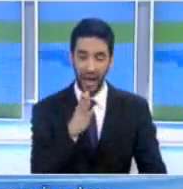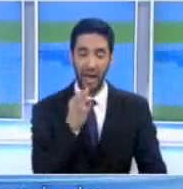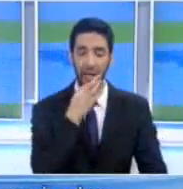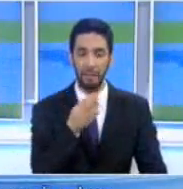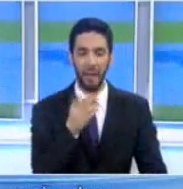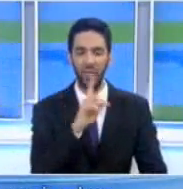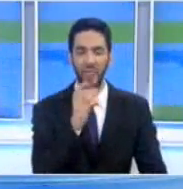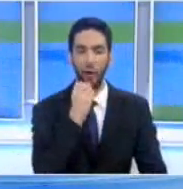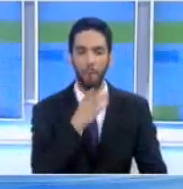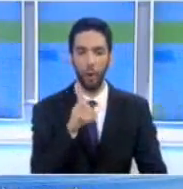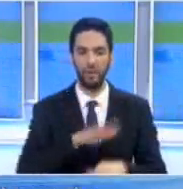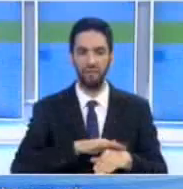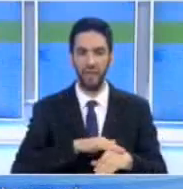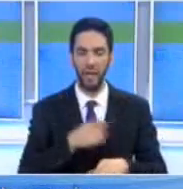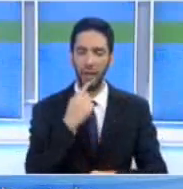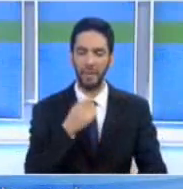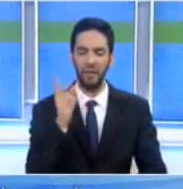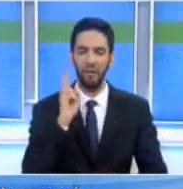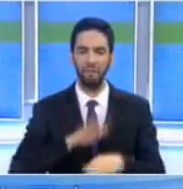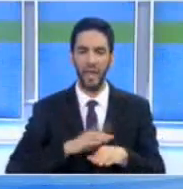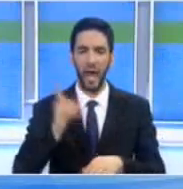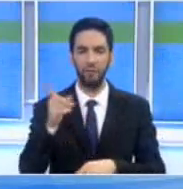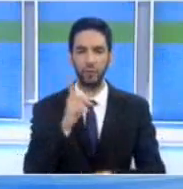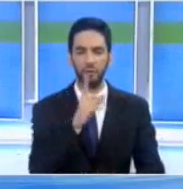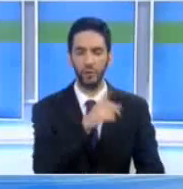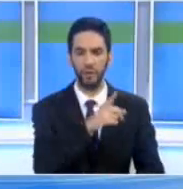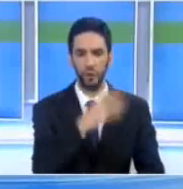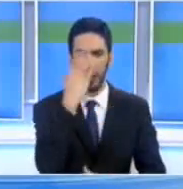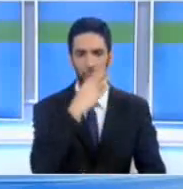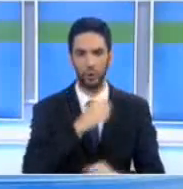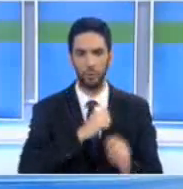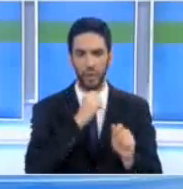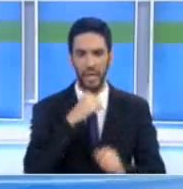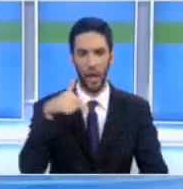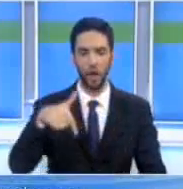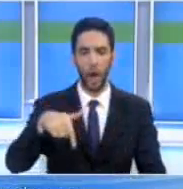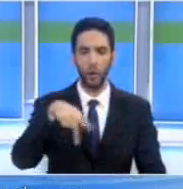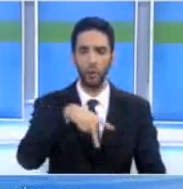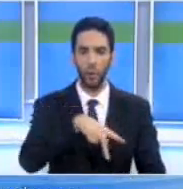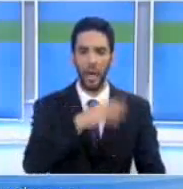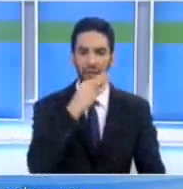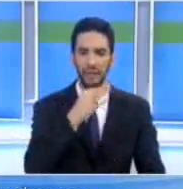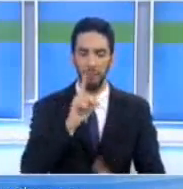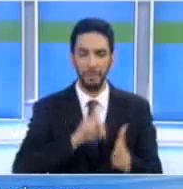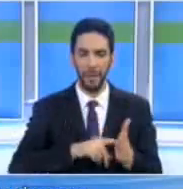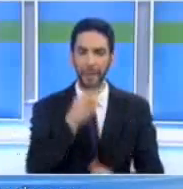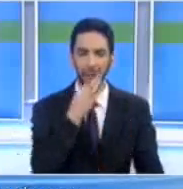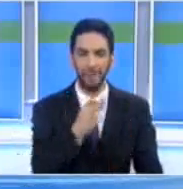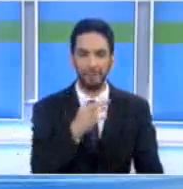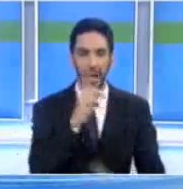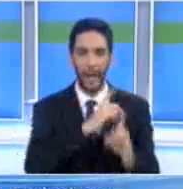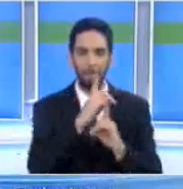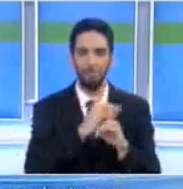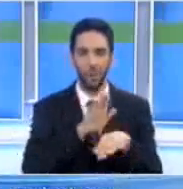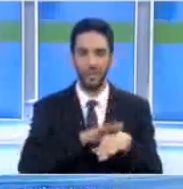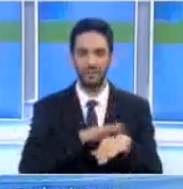μοιράζουν ευθύνες σε άλλους δήλωσε ο κοινοβουλευτικός εκπρόσωπος το ΑΚΕΛ Γιώργος Λουκαΐδης Τους κάλεσε να εξηγήσουν ποιος είναι ο ξένος